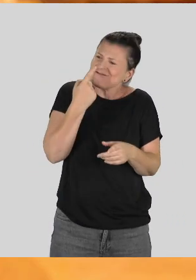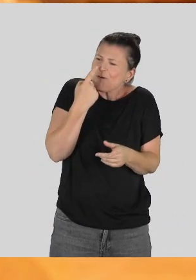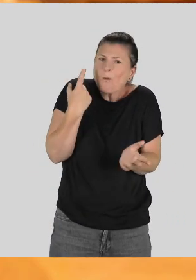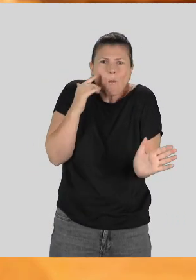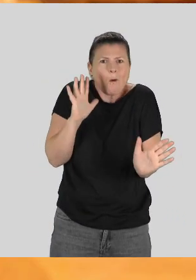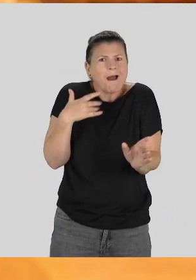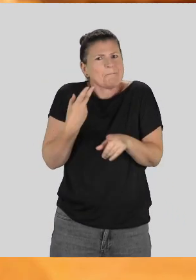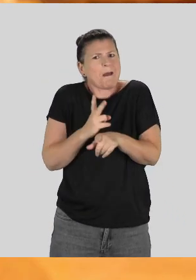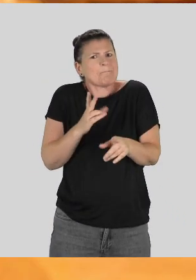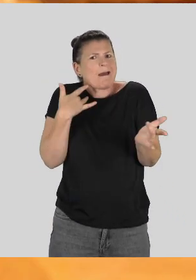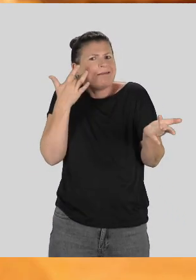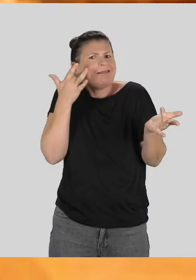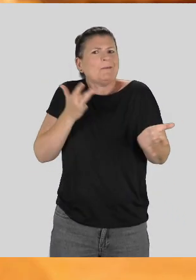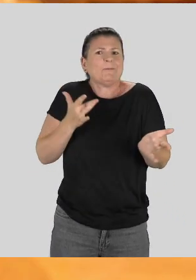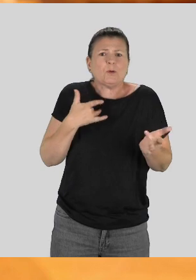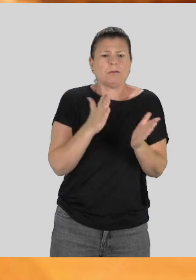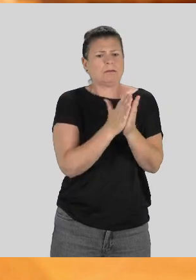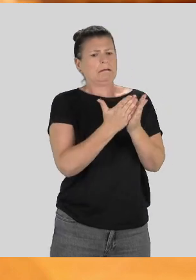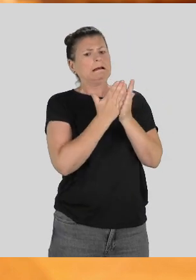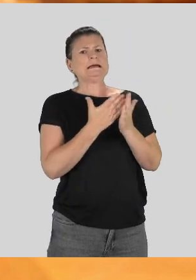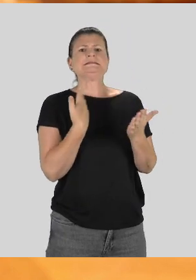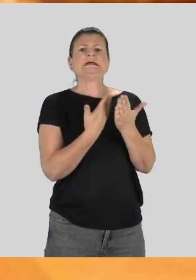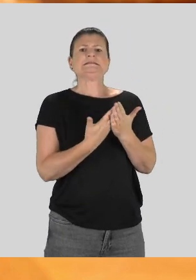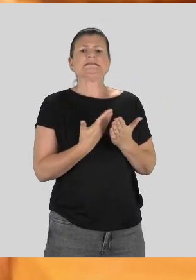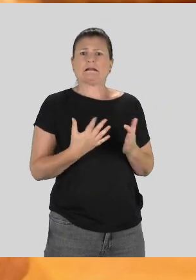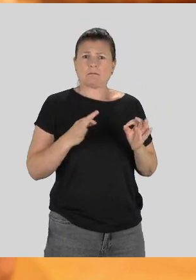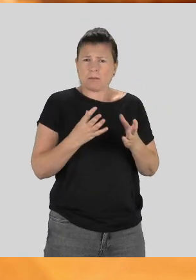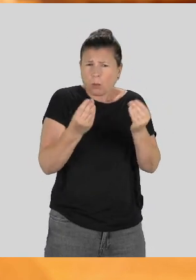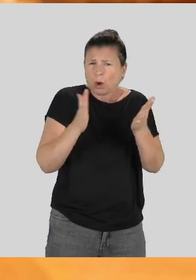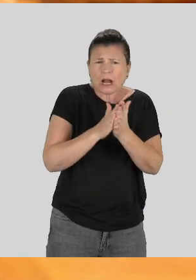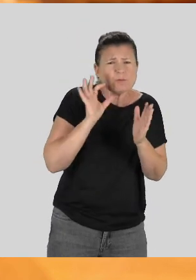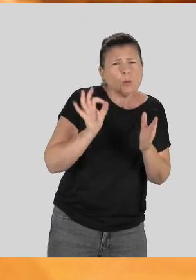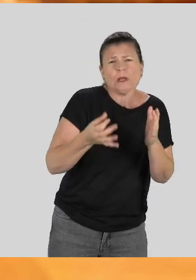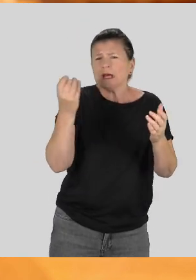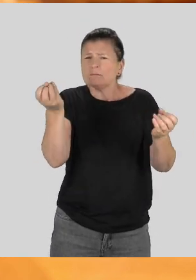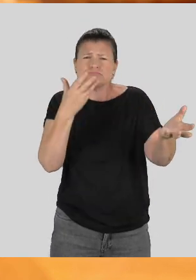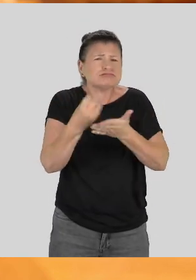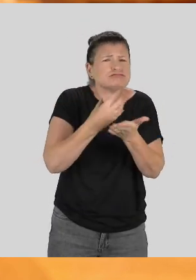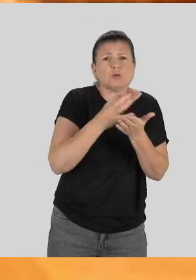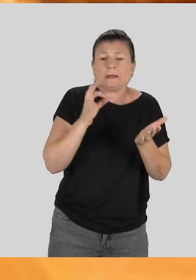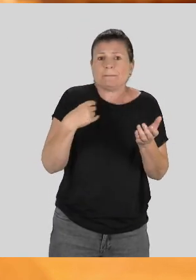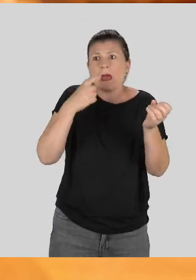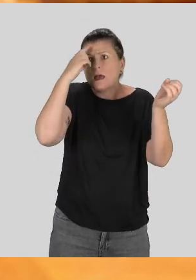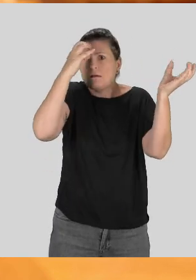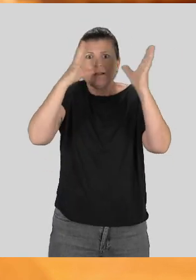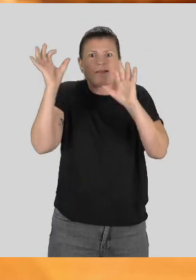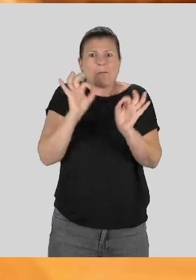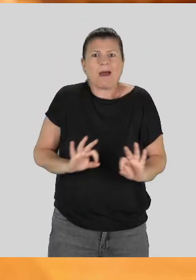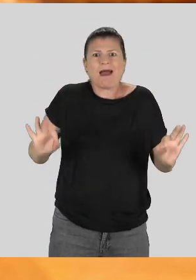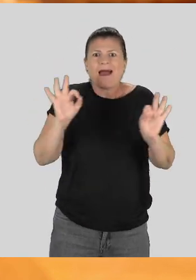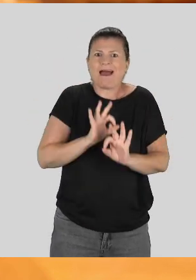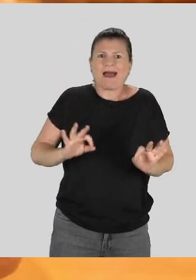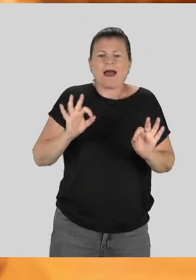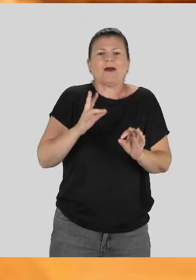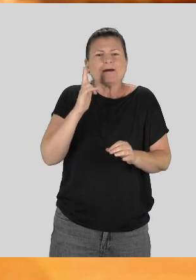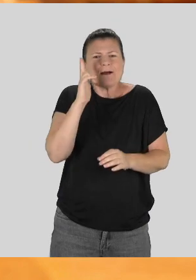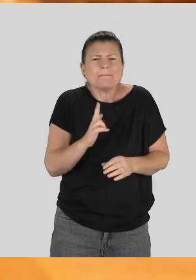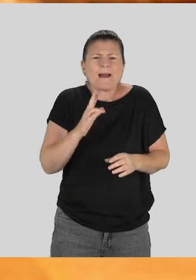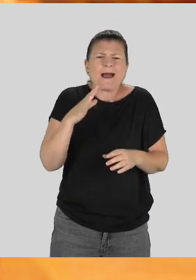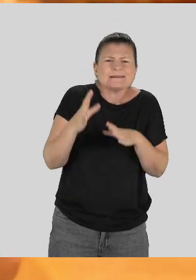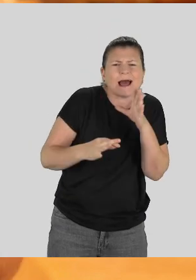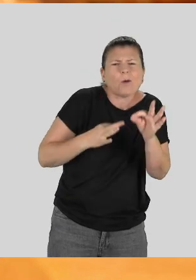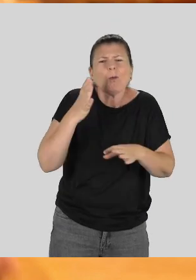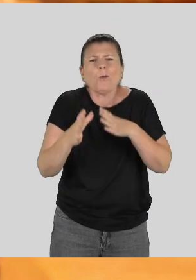je crois que ne suis pas trop mal débrouillé. En fait on n pas de guide pratique, alors il y des livres, y a plein de choses, mais moi je n'avais pas vraiment d'idée de ce que c'était. Donc j'ai